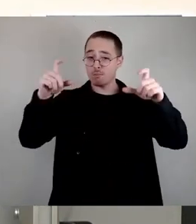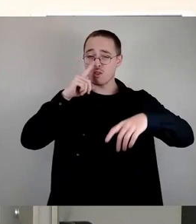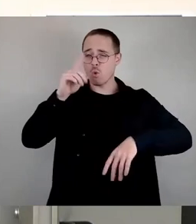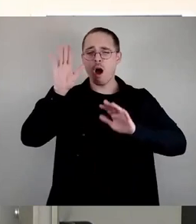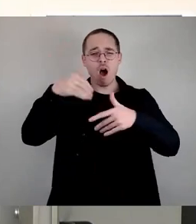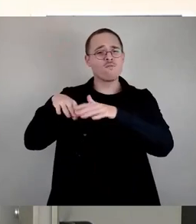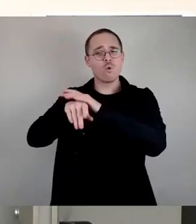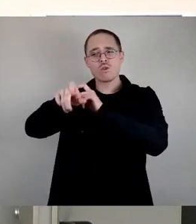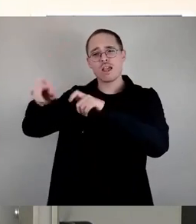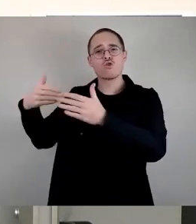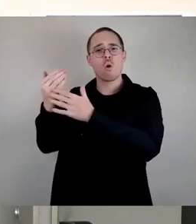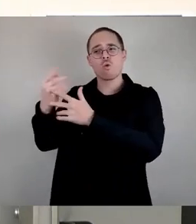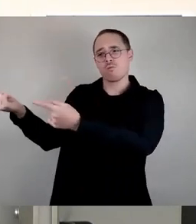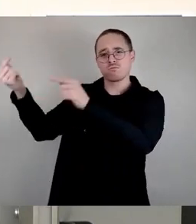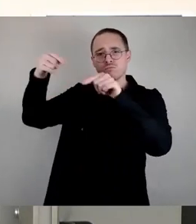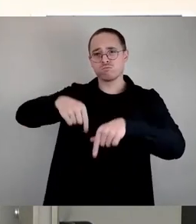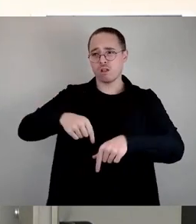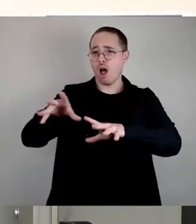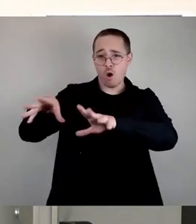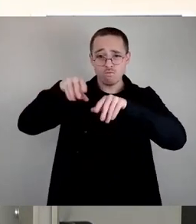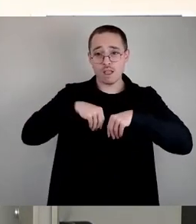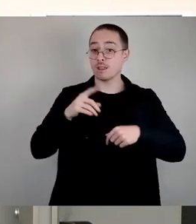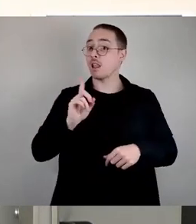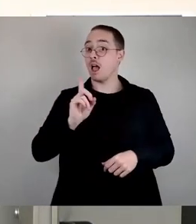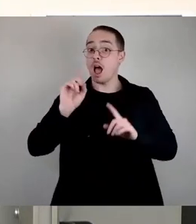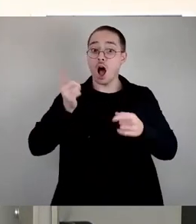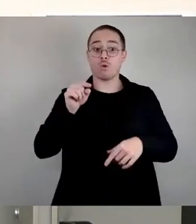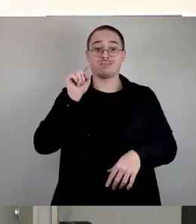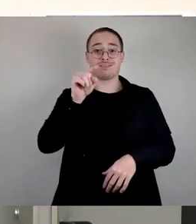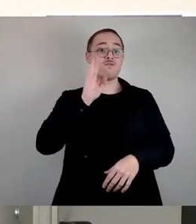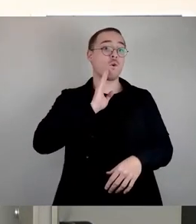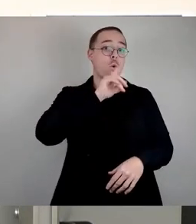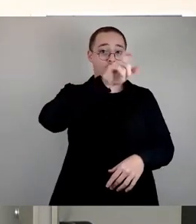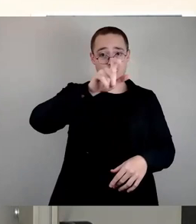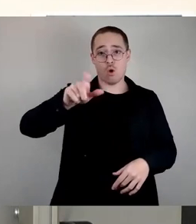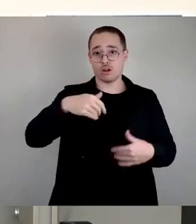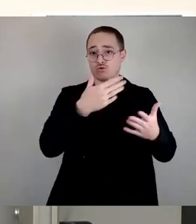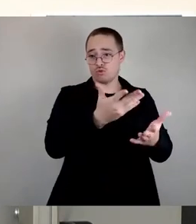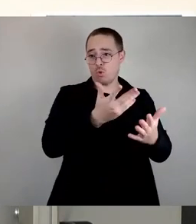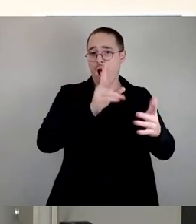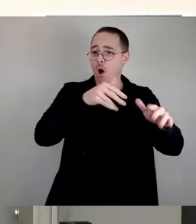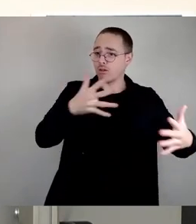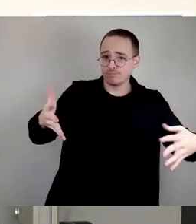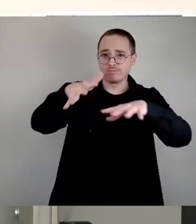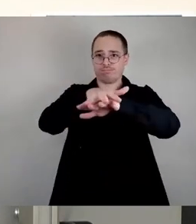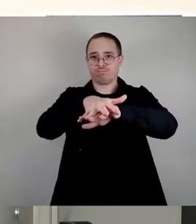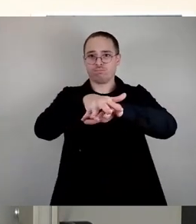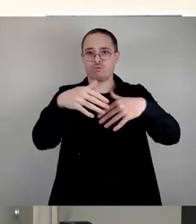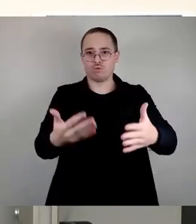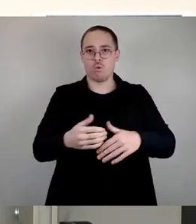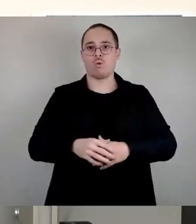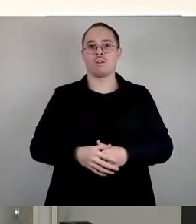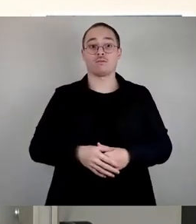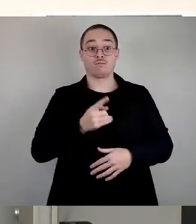Ankommenden aufzunehmen. Es ging immer auch darum, die, die dort wohnen, mitzunehmen. Die werden nicht alleine gelassen. 80